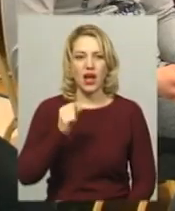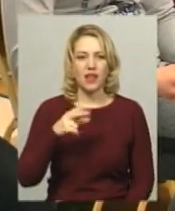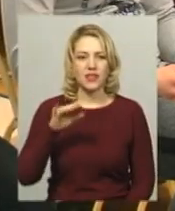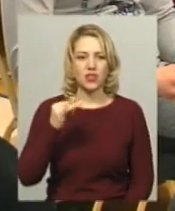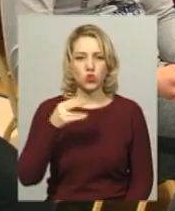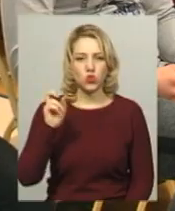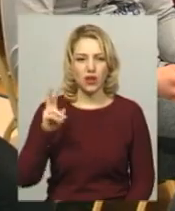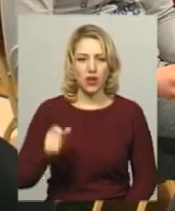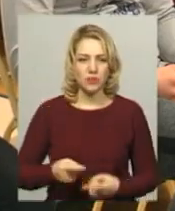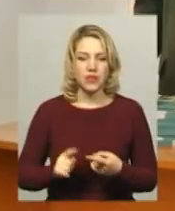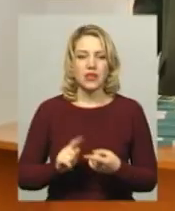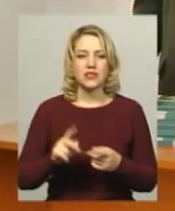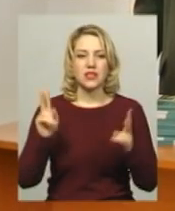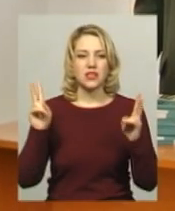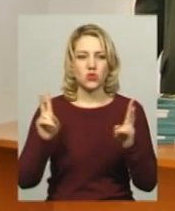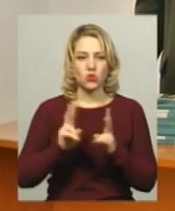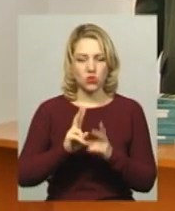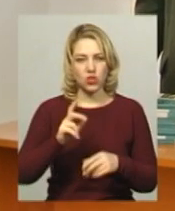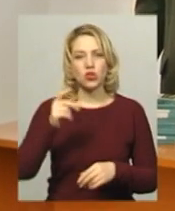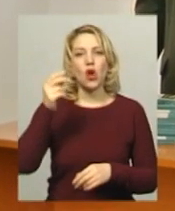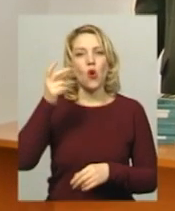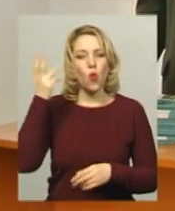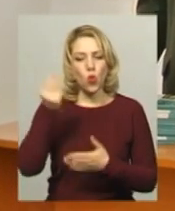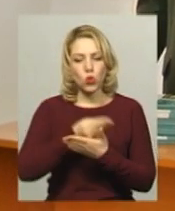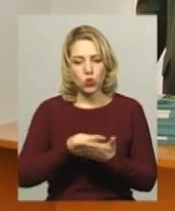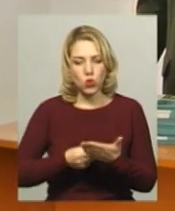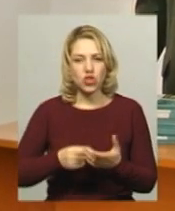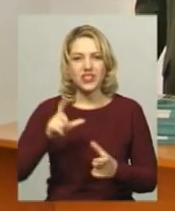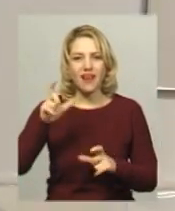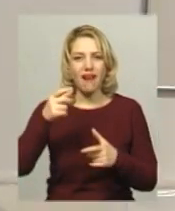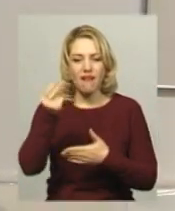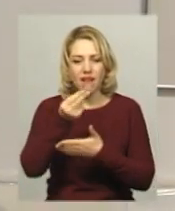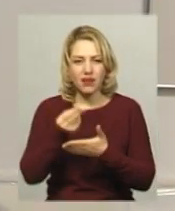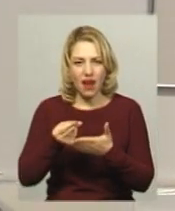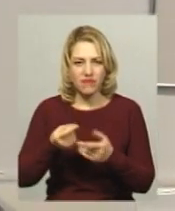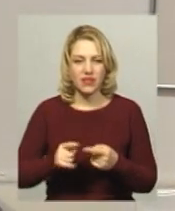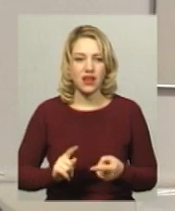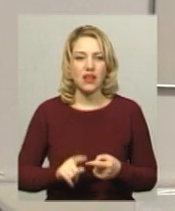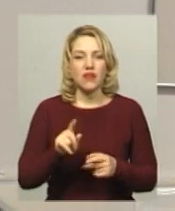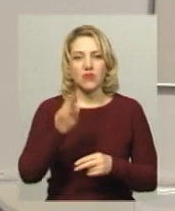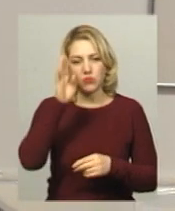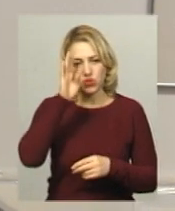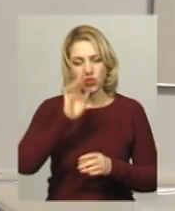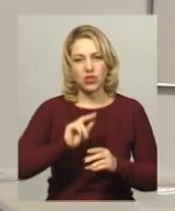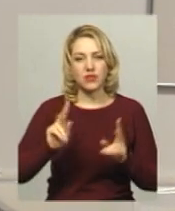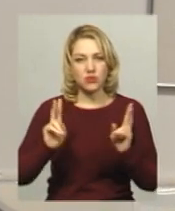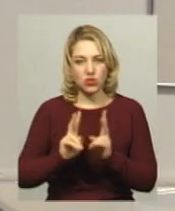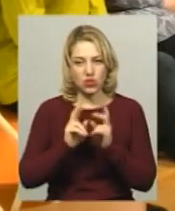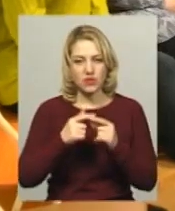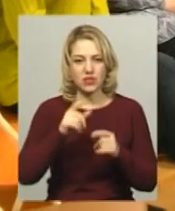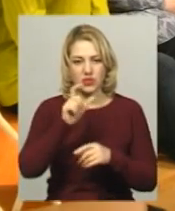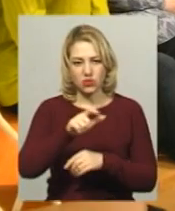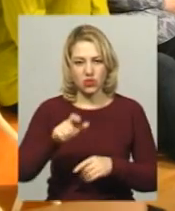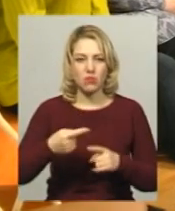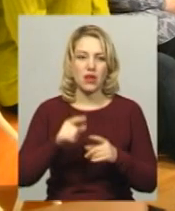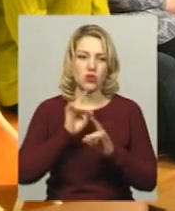зустріч хмельницького художника-графіка Михайла Андрійчука зі студентами, які навчаються на факультетах мистецтв. Чоловік розповідав про те, як вирішив стати